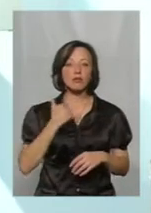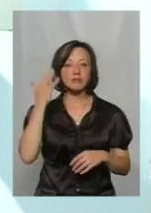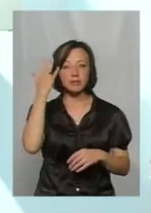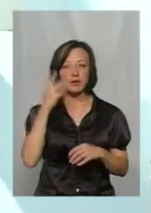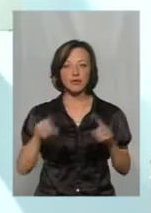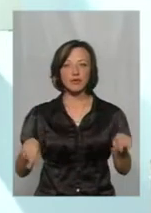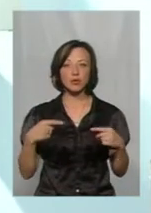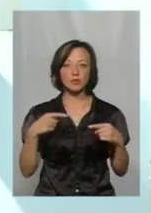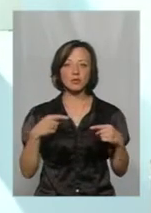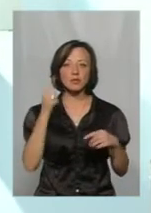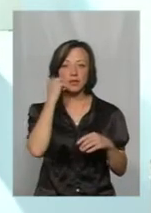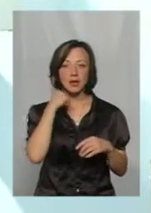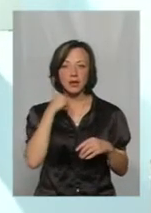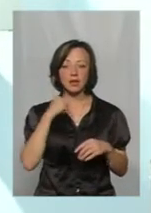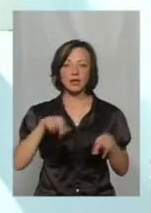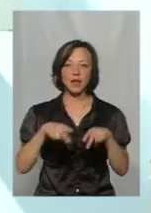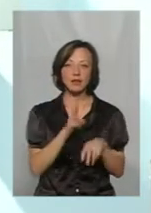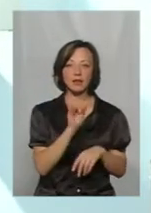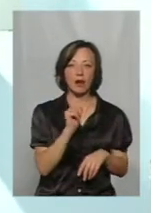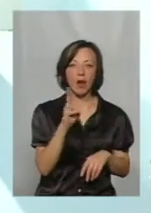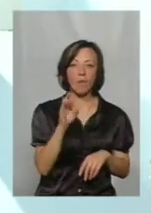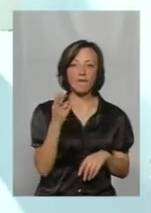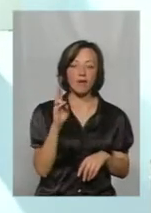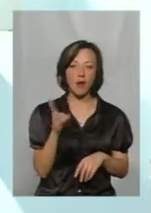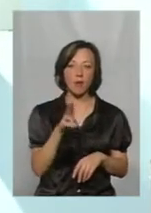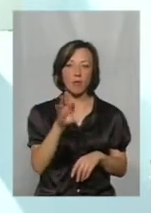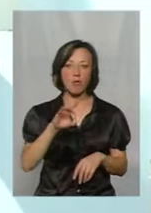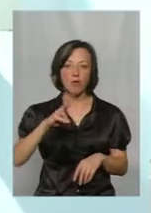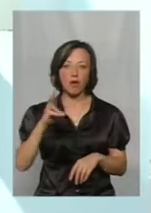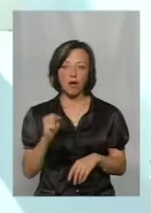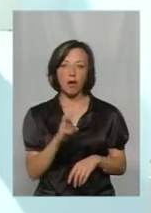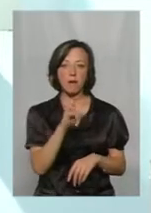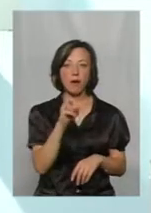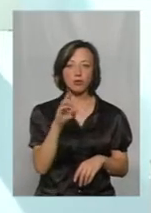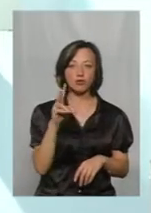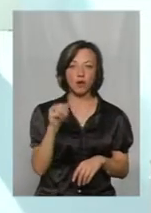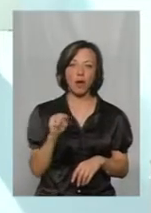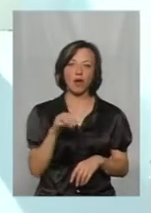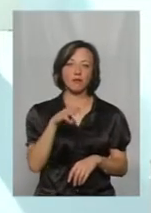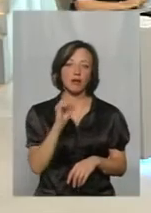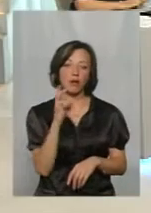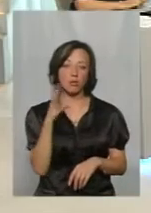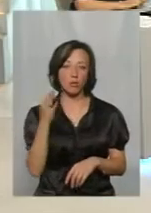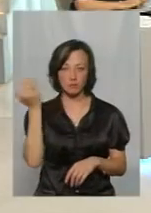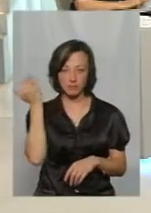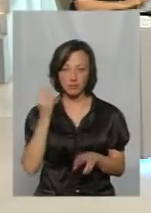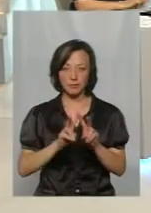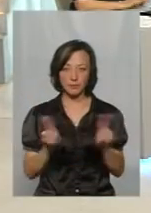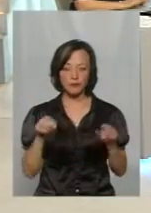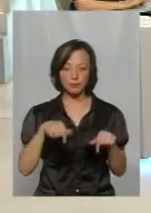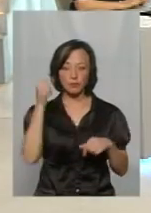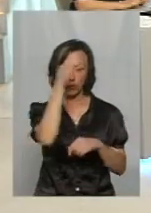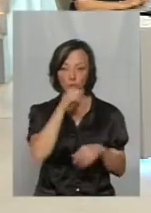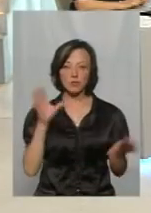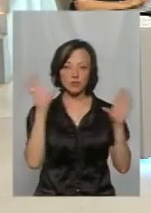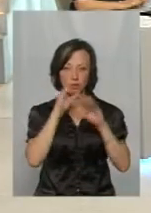відновлення старих танців. Краков'як, полька, бабочка, танго, все, що було в свій час. В цьому році